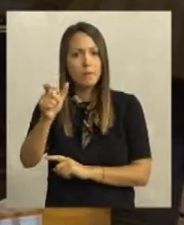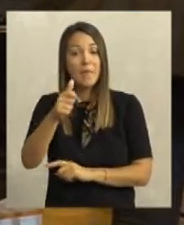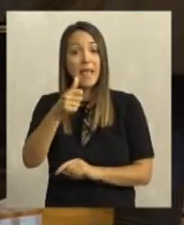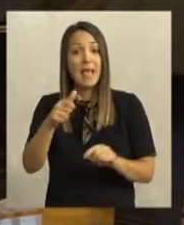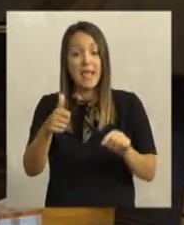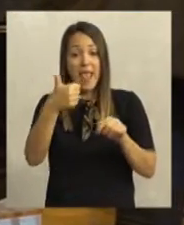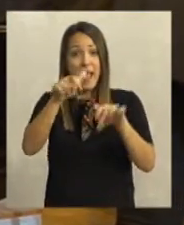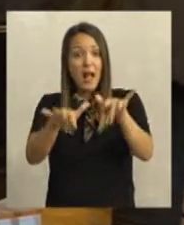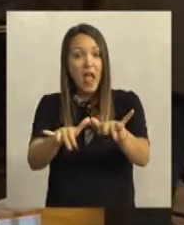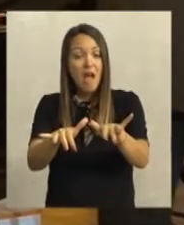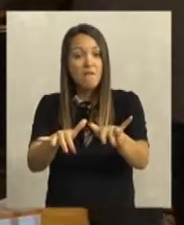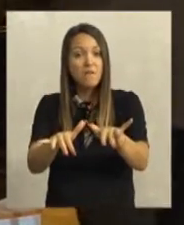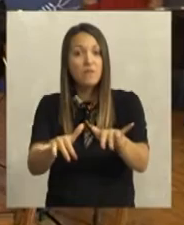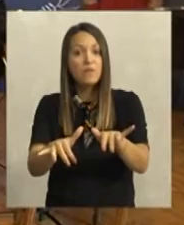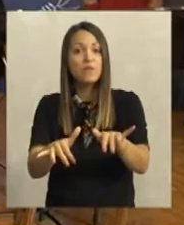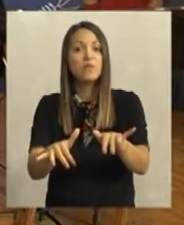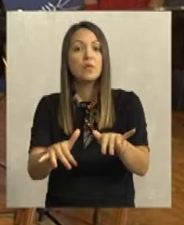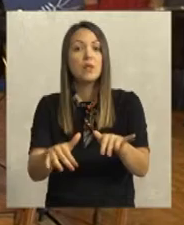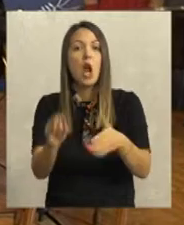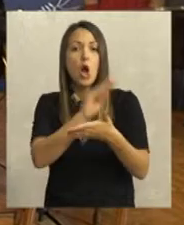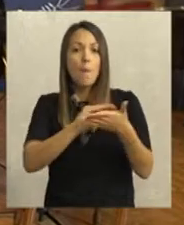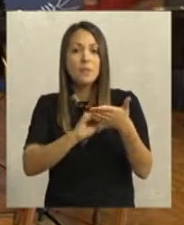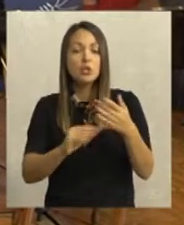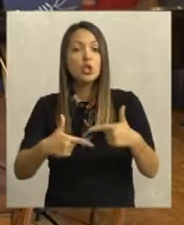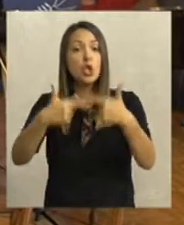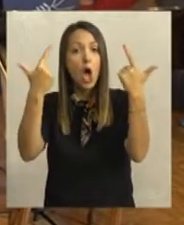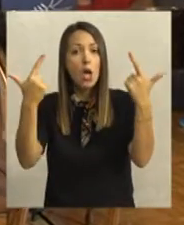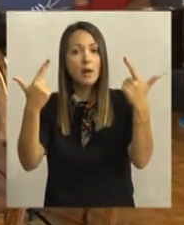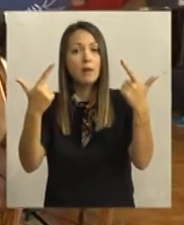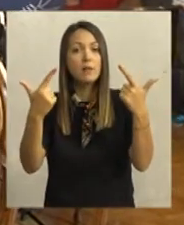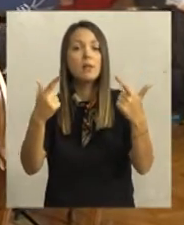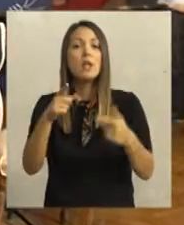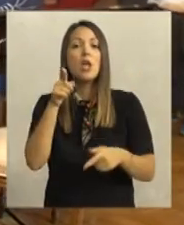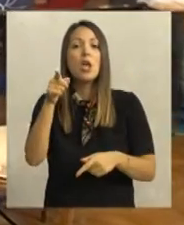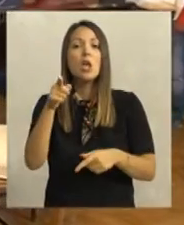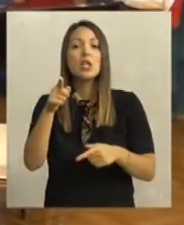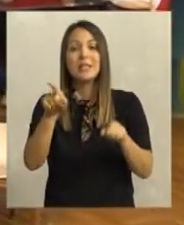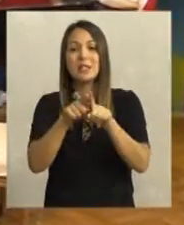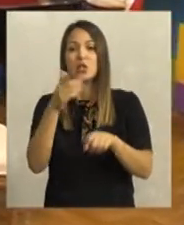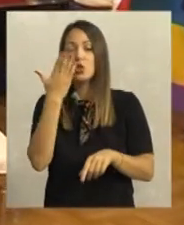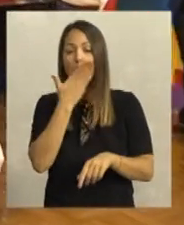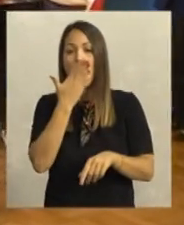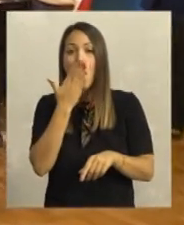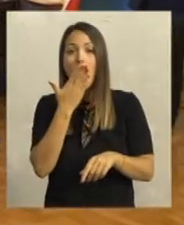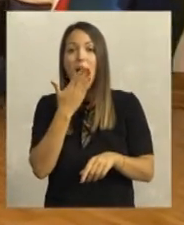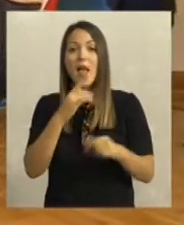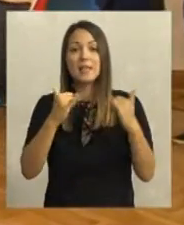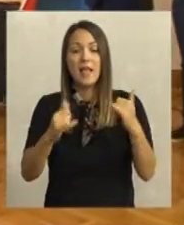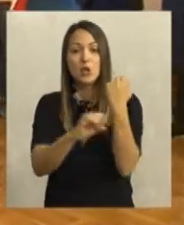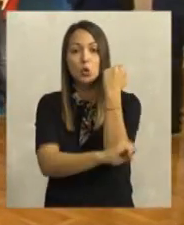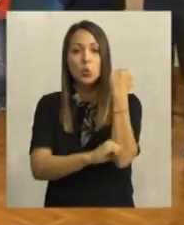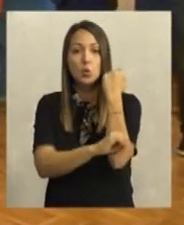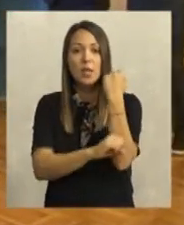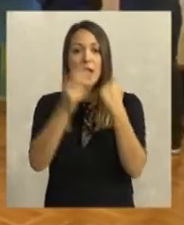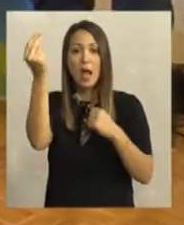je u isto vremena jednom klaviru izvelo kompoziciju pod nazivom Zora, koju potpisuje bivši učenik iste muzičke škole, a sada